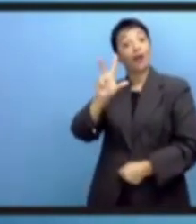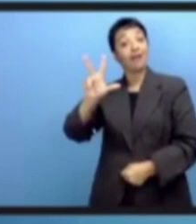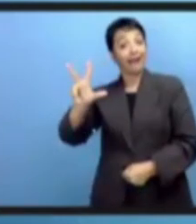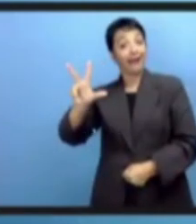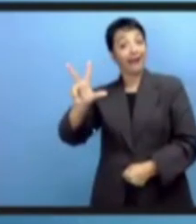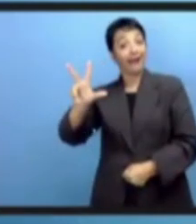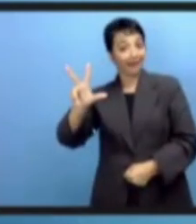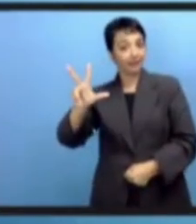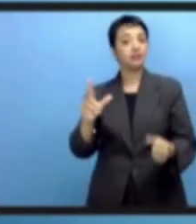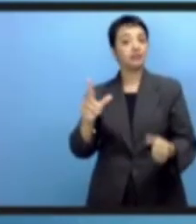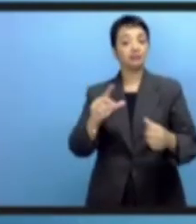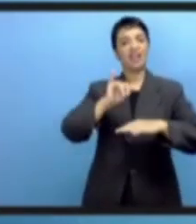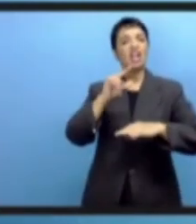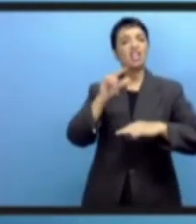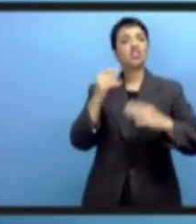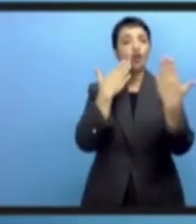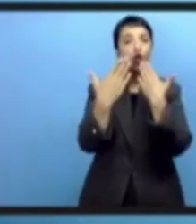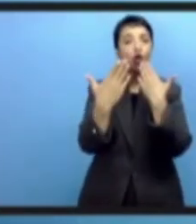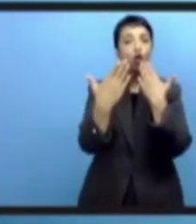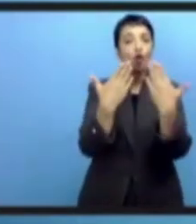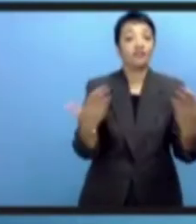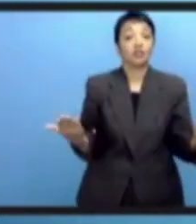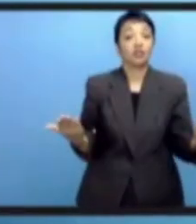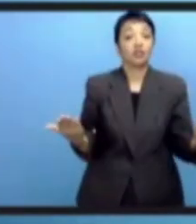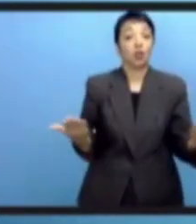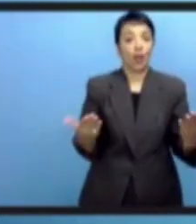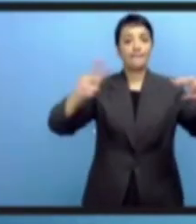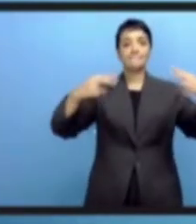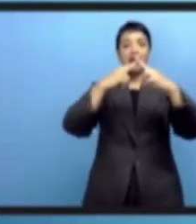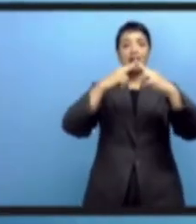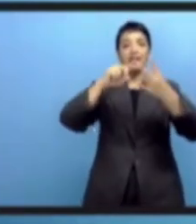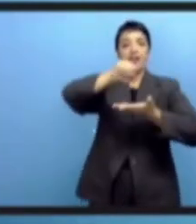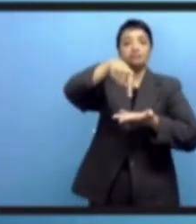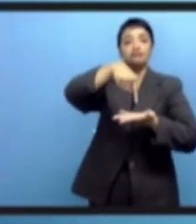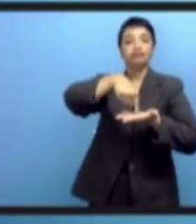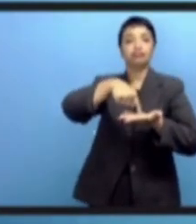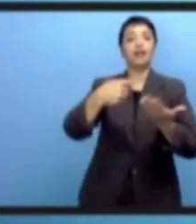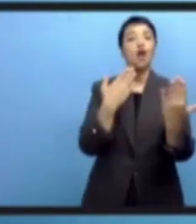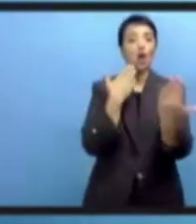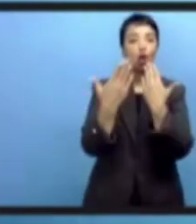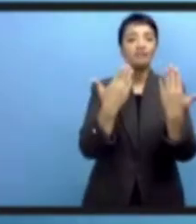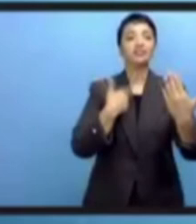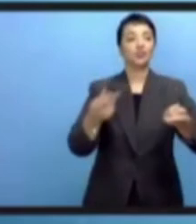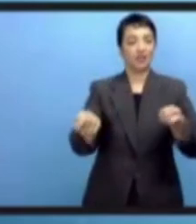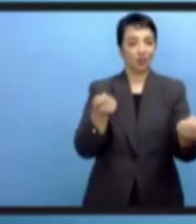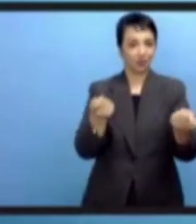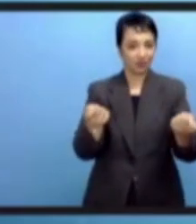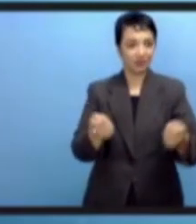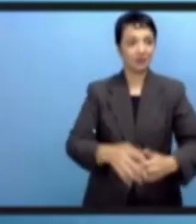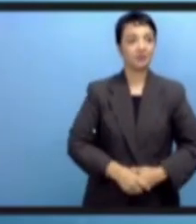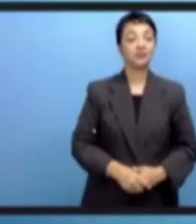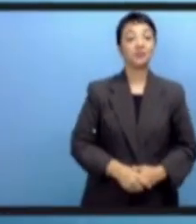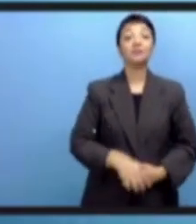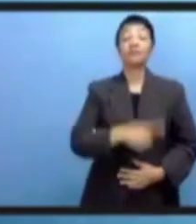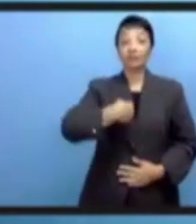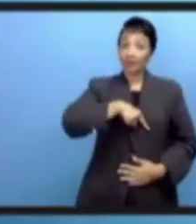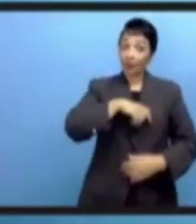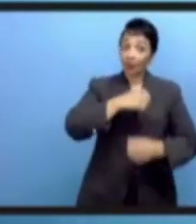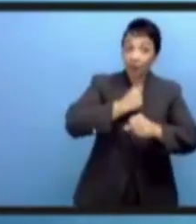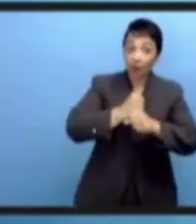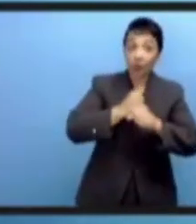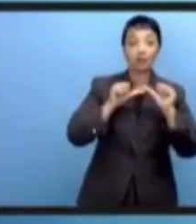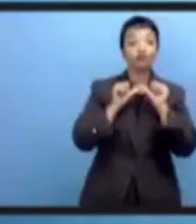у себя в 2018 году IGF в своей парижской